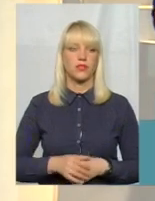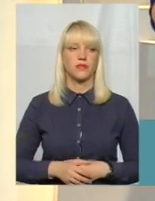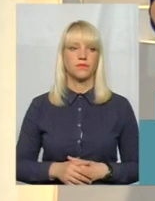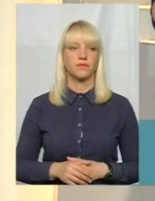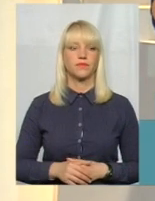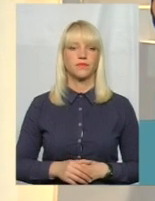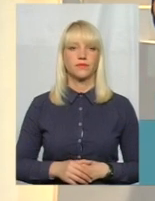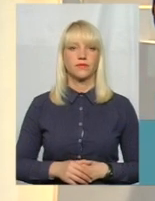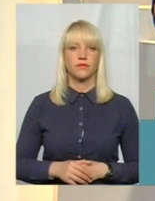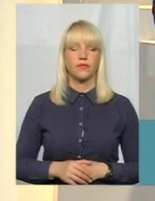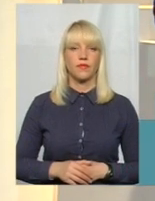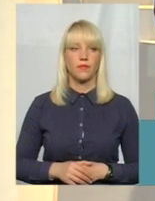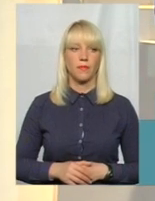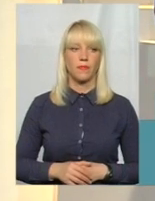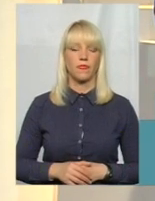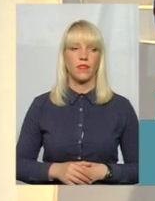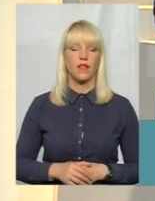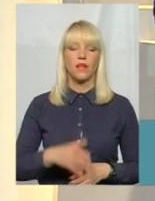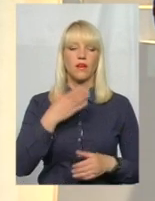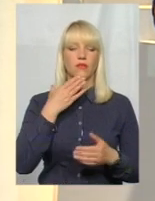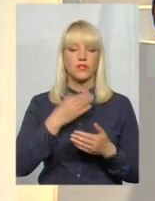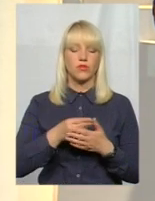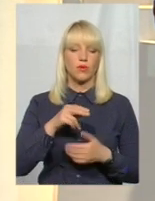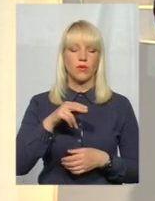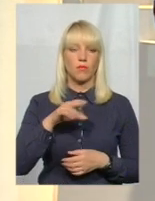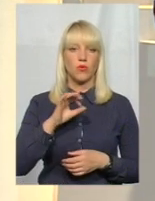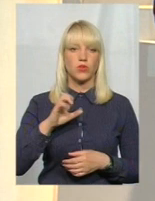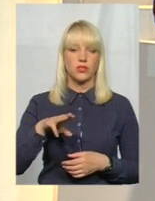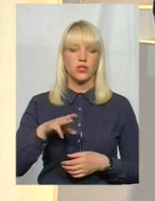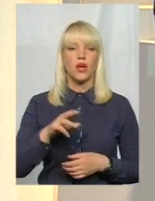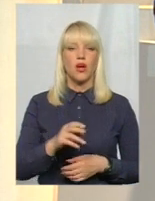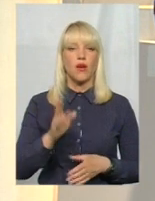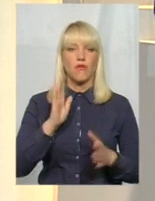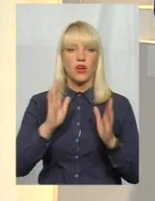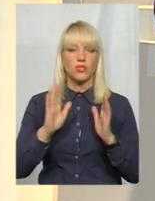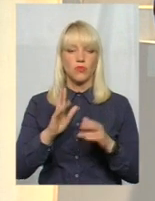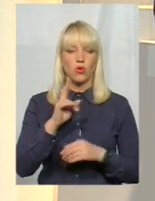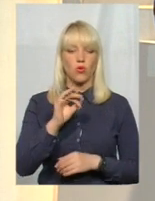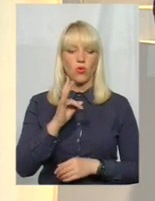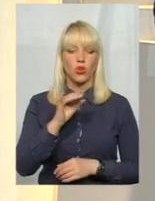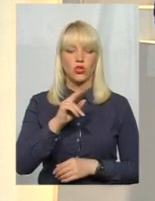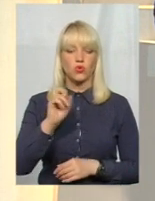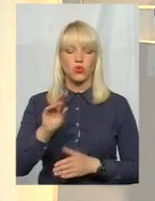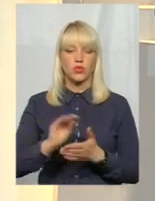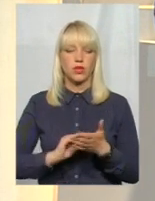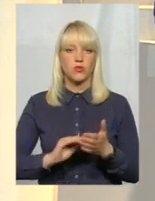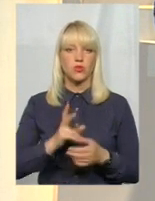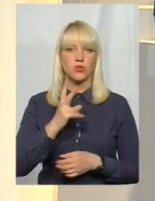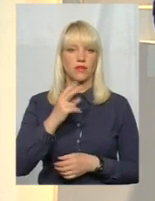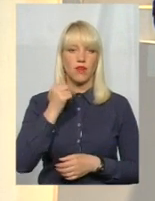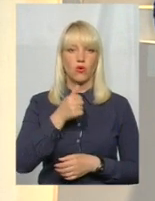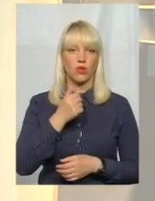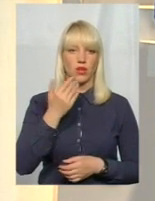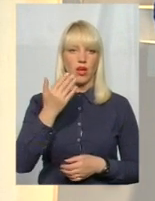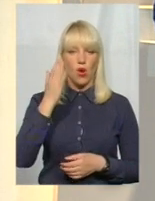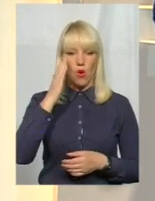Але в своїй, в своєму пості у Фейсбук також Олександр Корнічук написав і те, що за два роки, на його думку, область стала